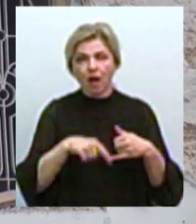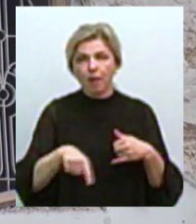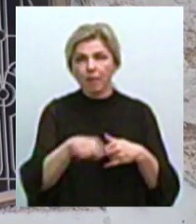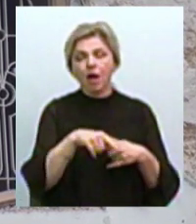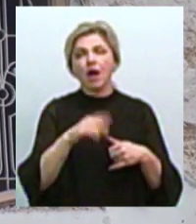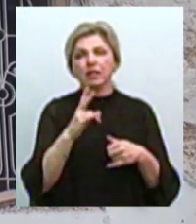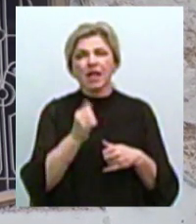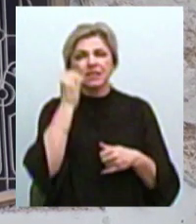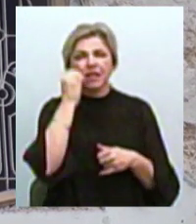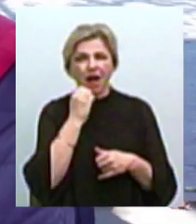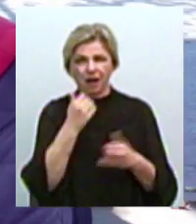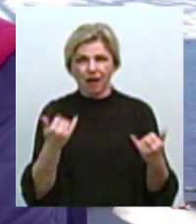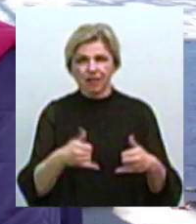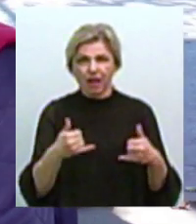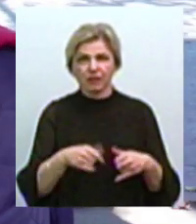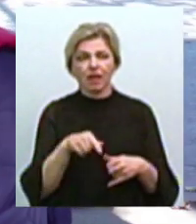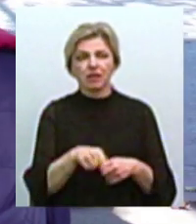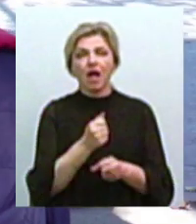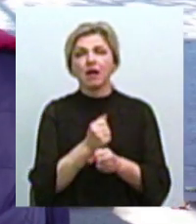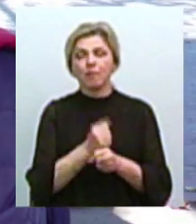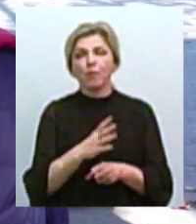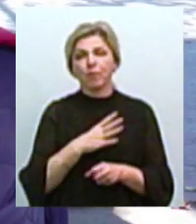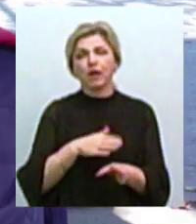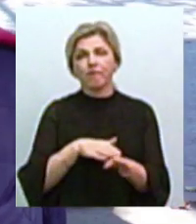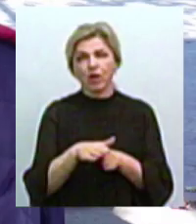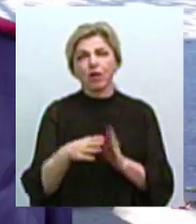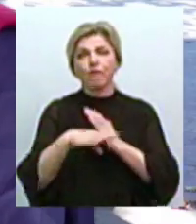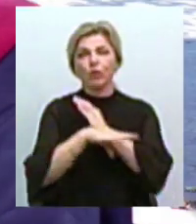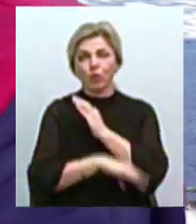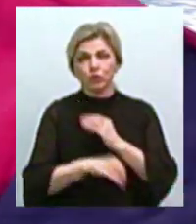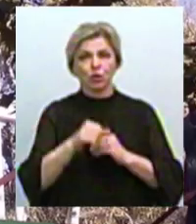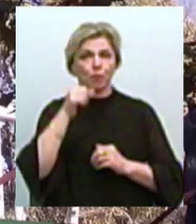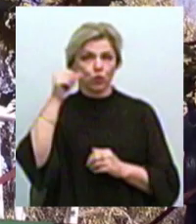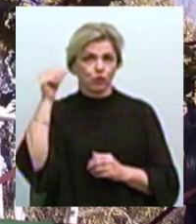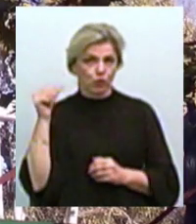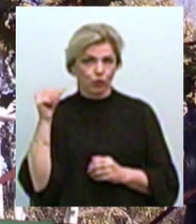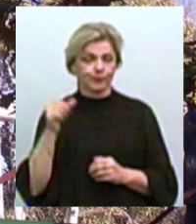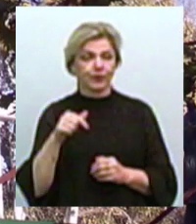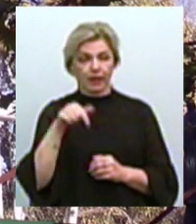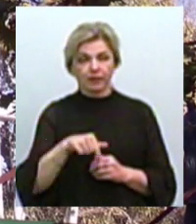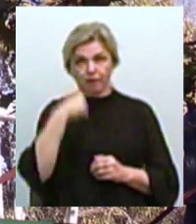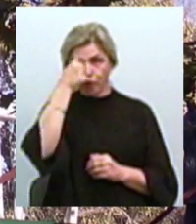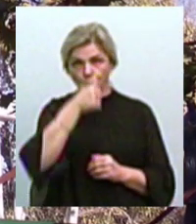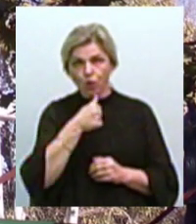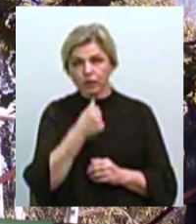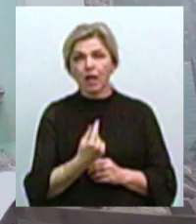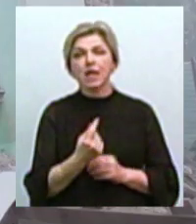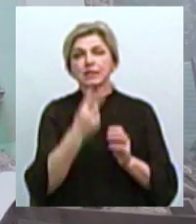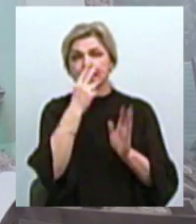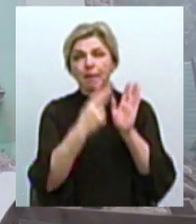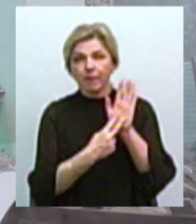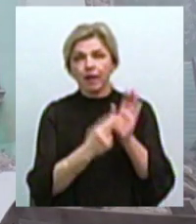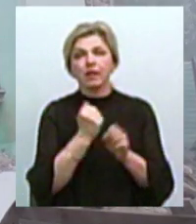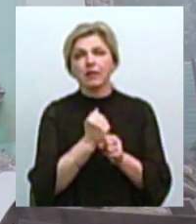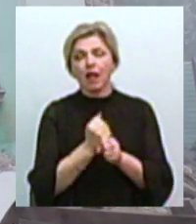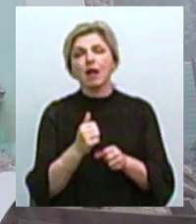– стара кладка. Тобто ці роботи були виконані нами наприкінці минулого року. Цьогоріч перші сім місяців реконструкцію здійснювали